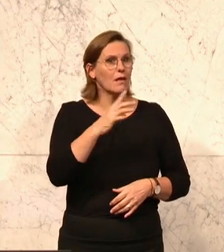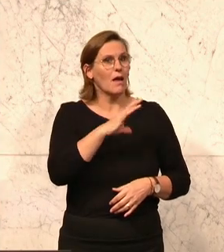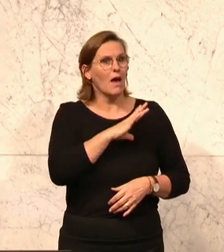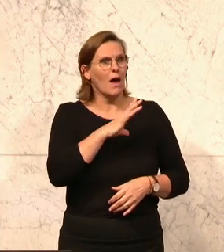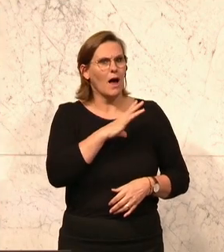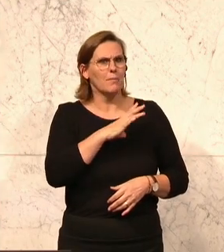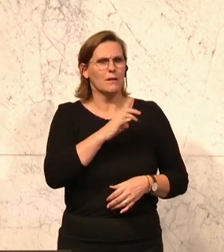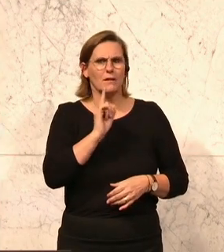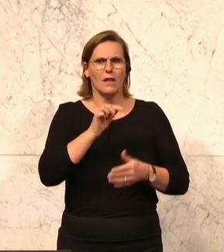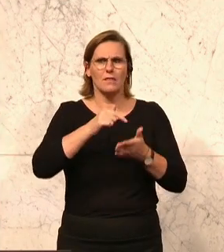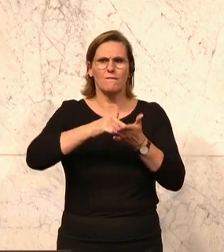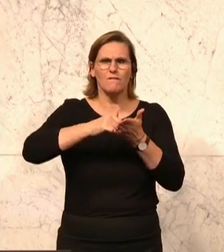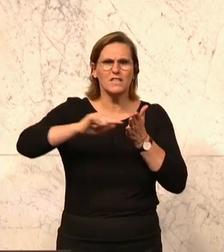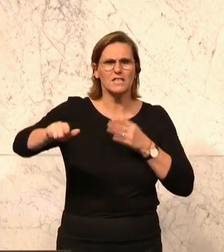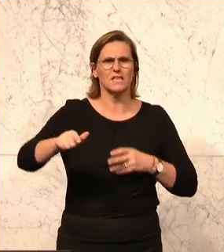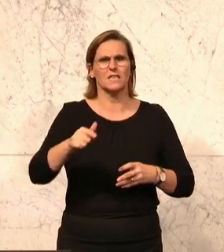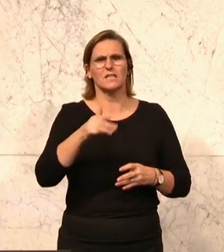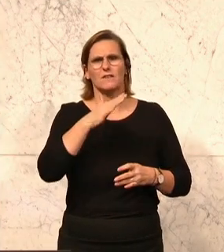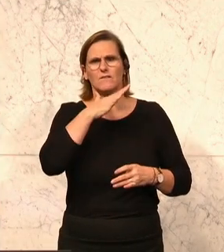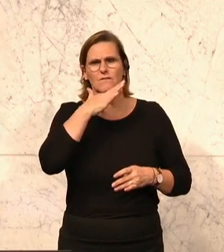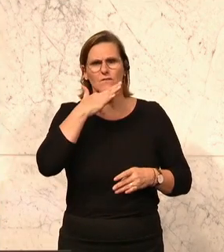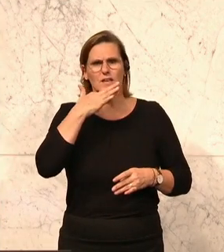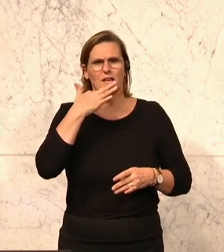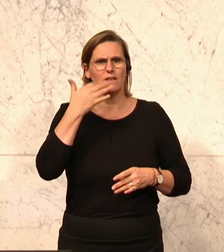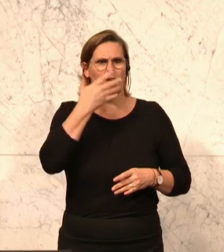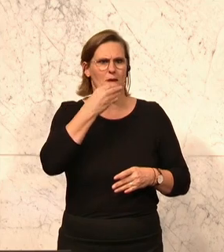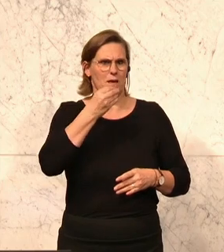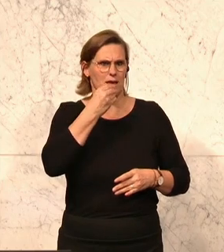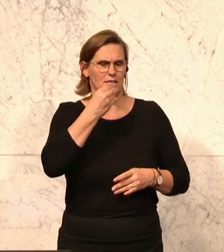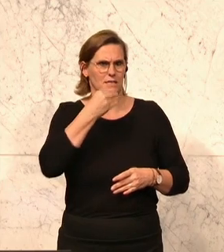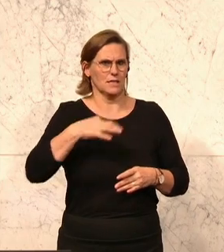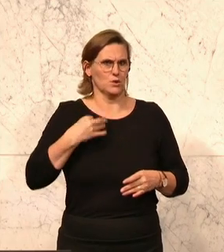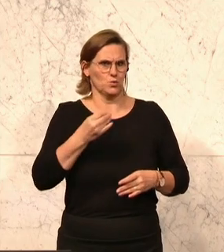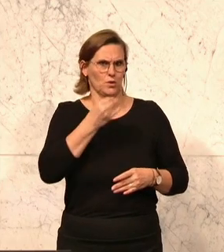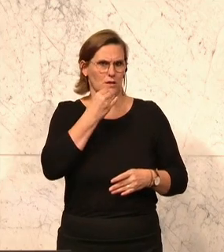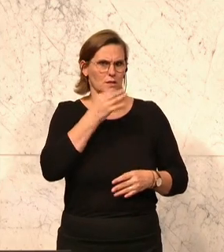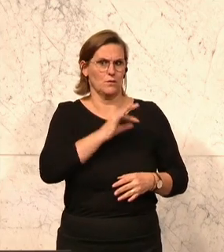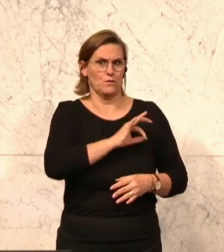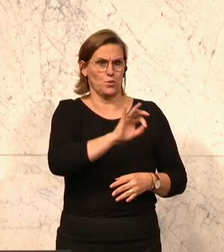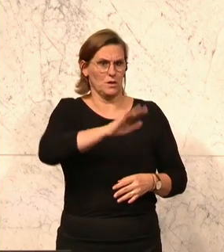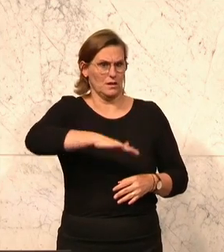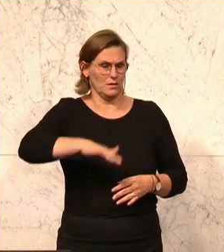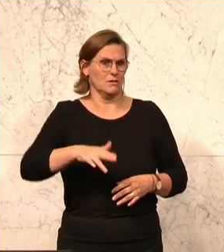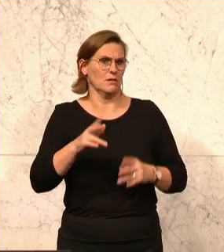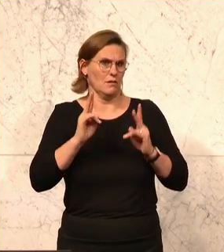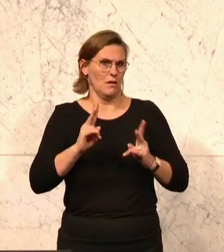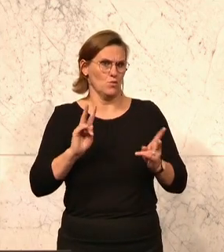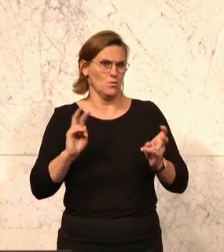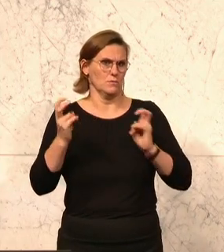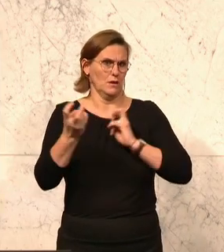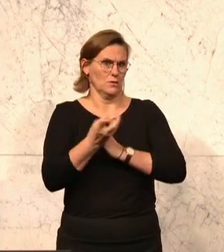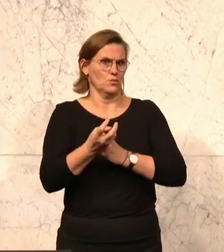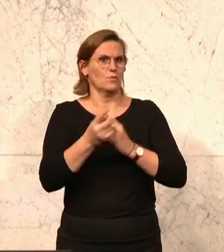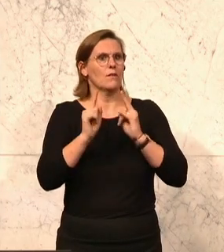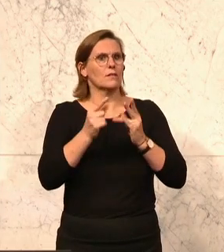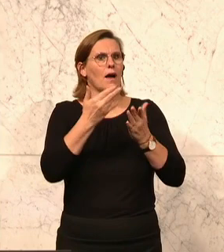Verzicht tausende warme und gesunde Essen für Wiener Kinder bedeutet hätte, wenn man der Argumentation